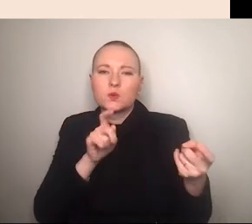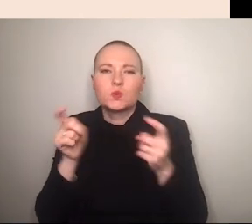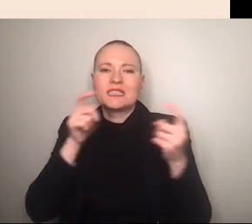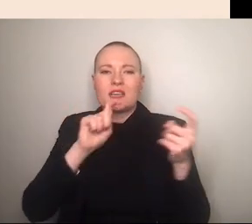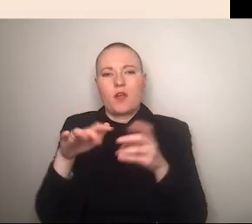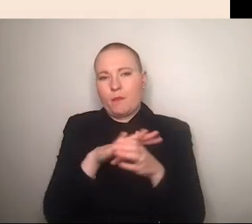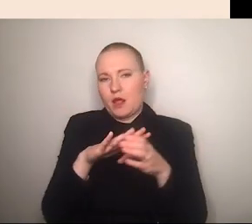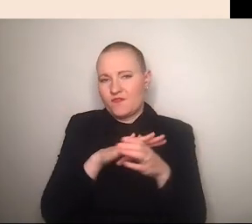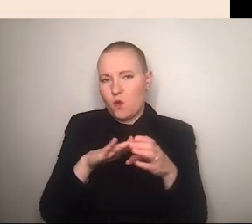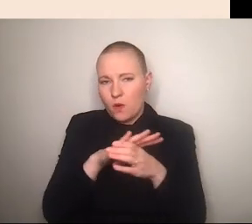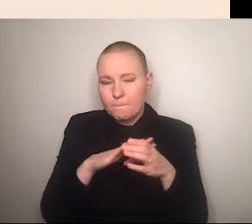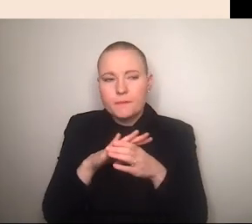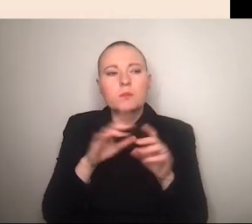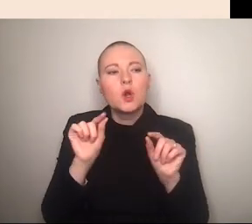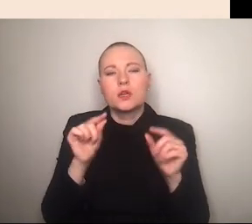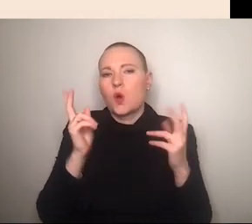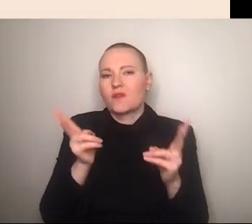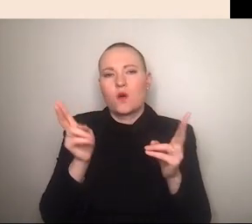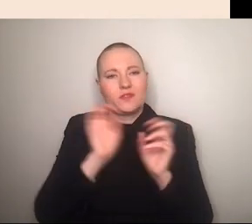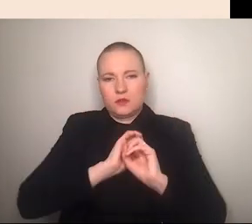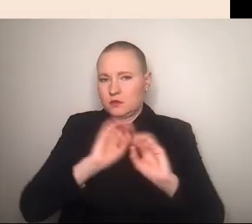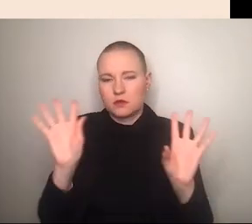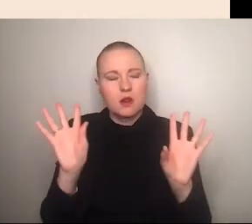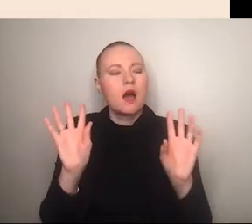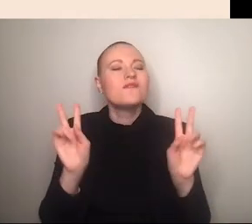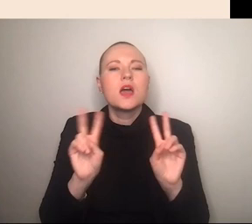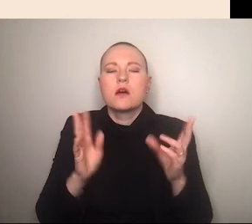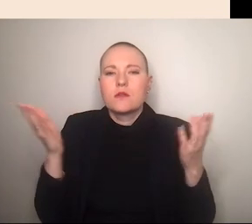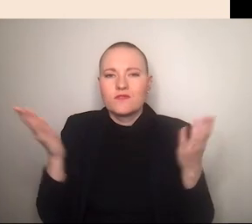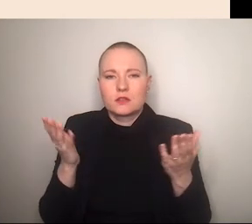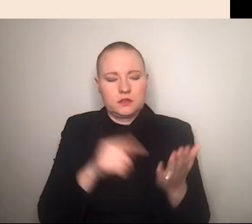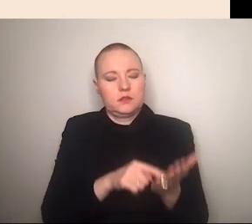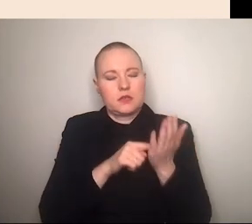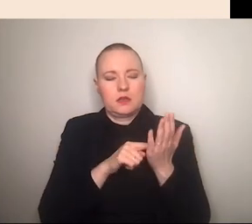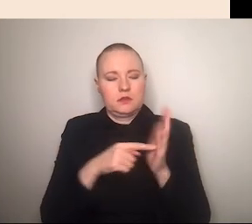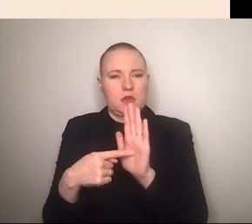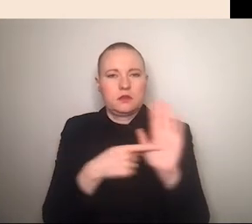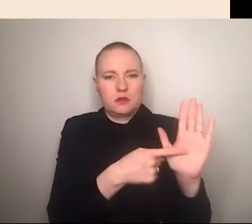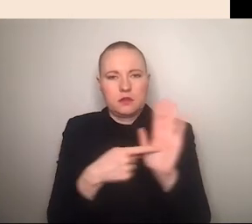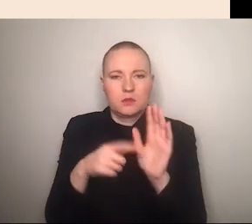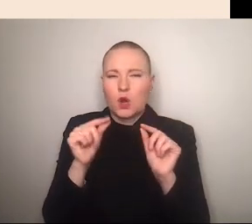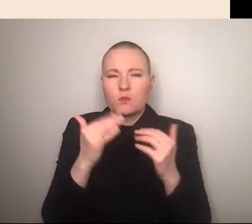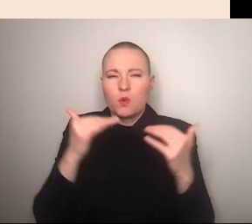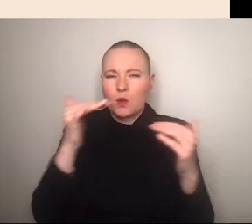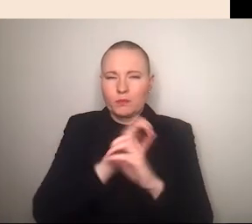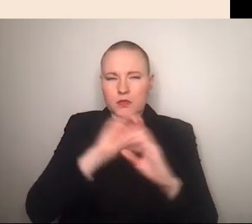wer sozusagen welches video angezeigt bekommt das publikum also auch eher unklar ist